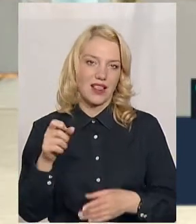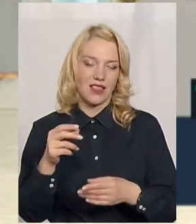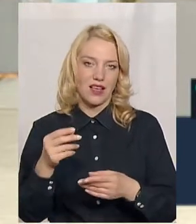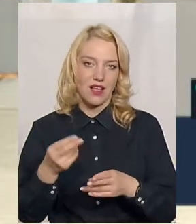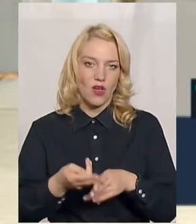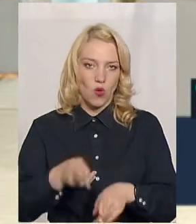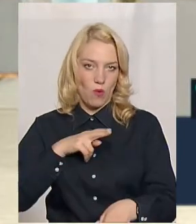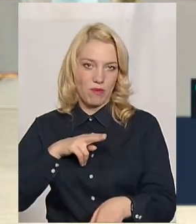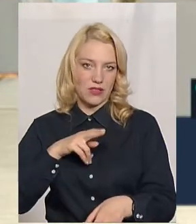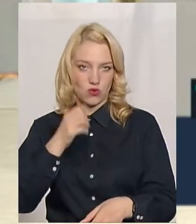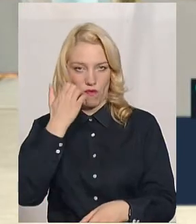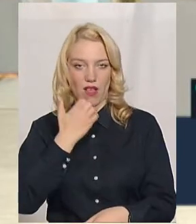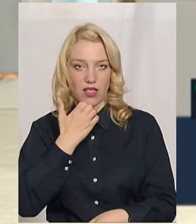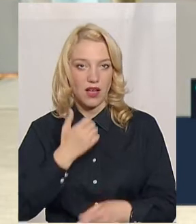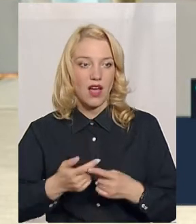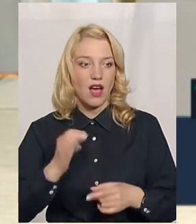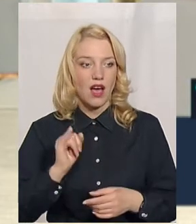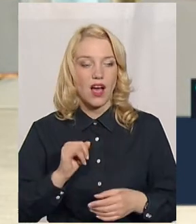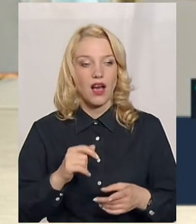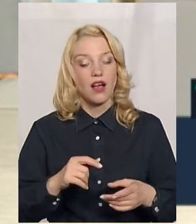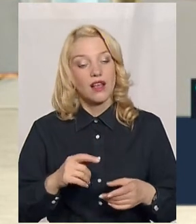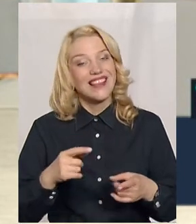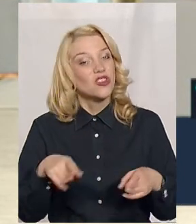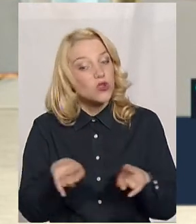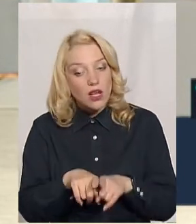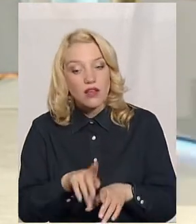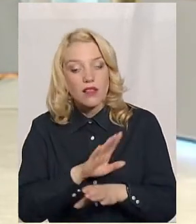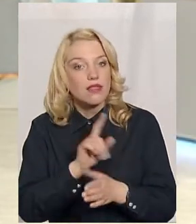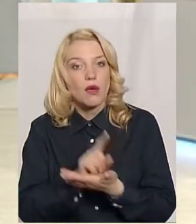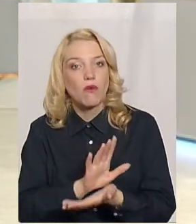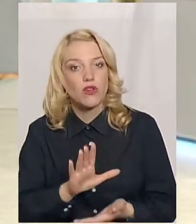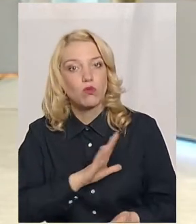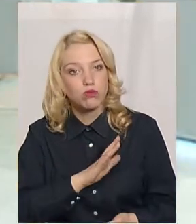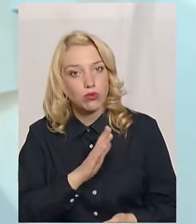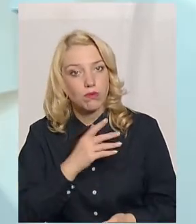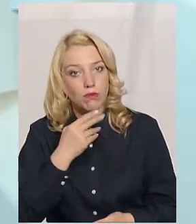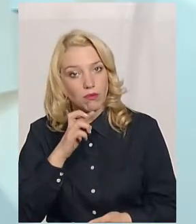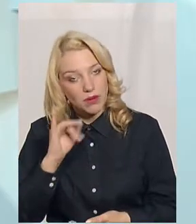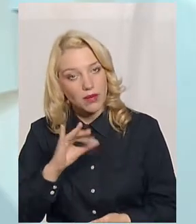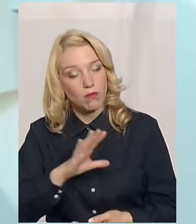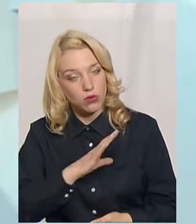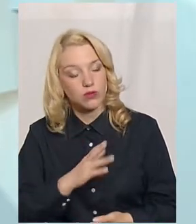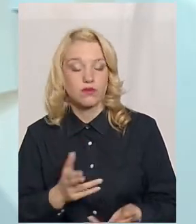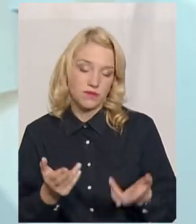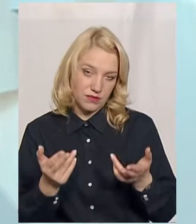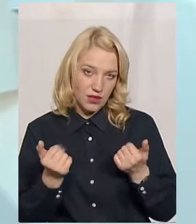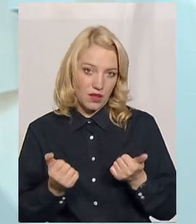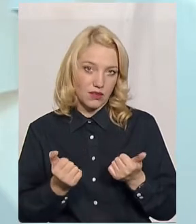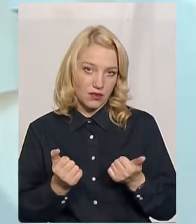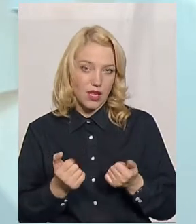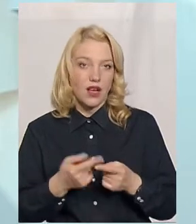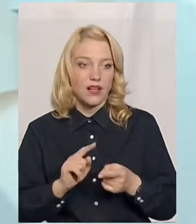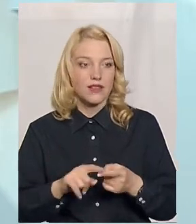Але ж так не повинно було бути. Не так задумувалася реформа. Так. Але ціль була, яка, керівників